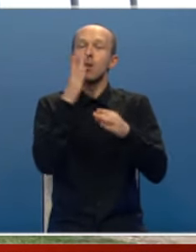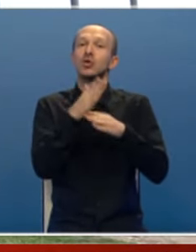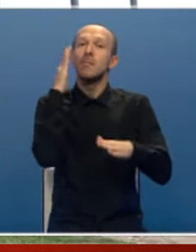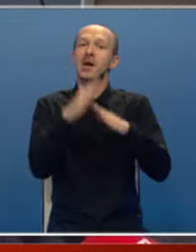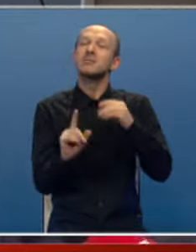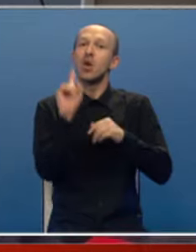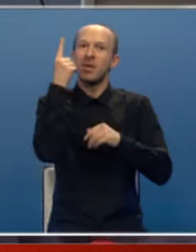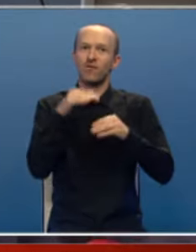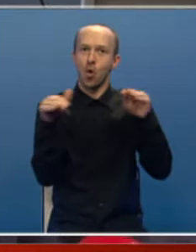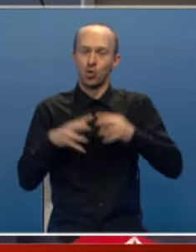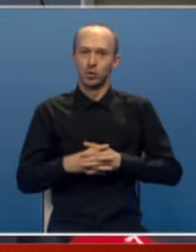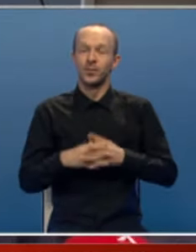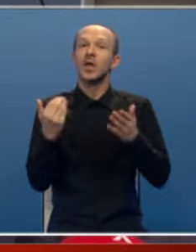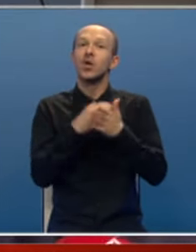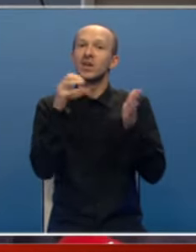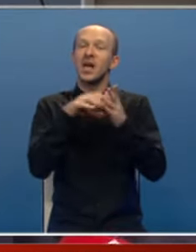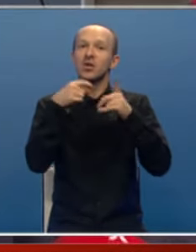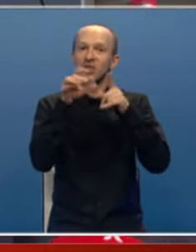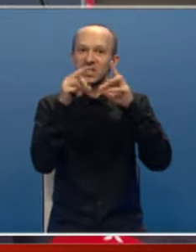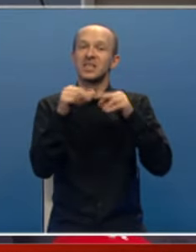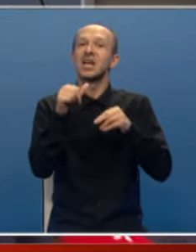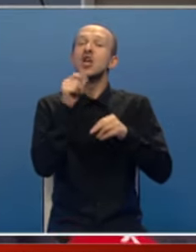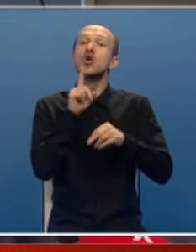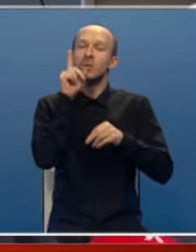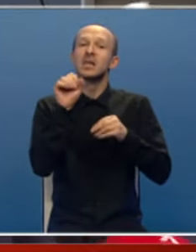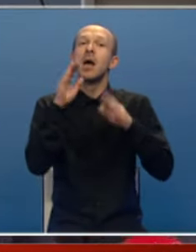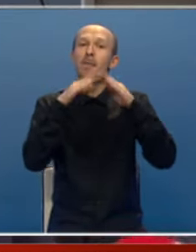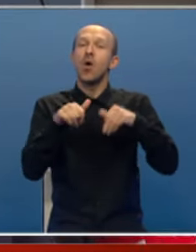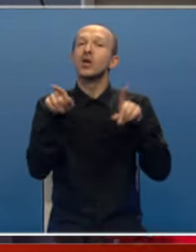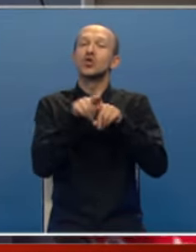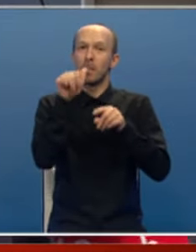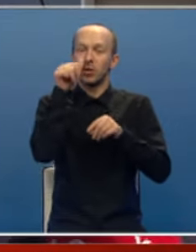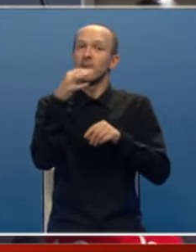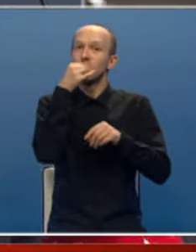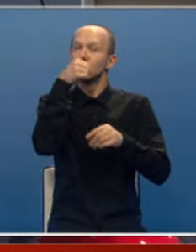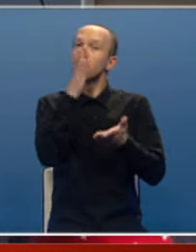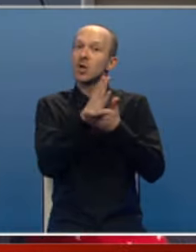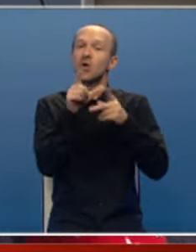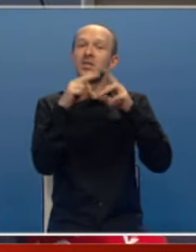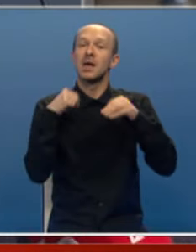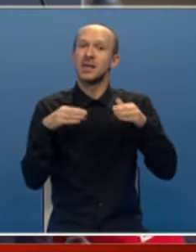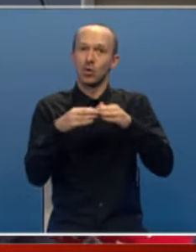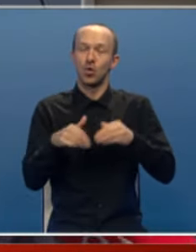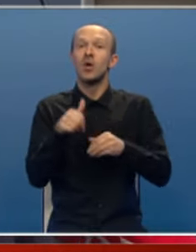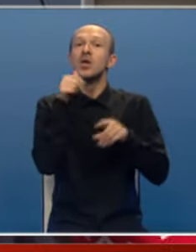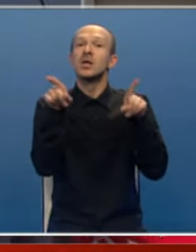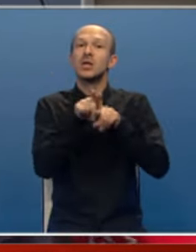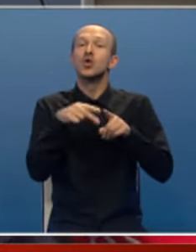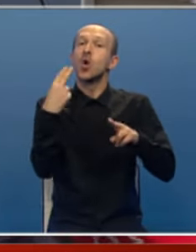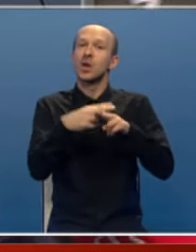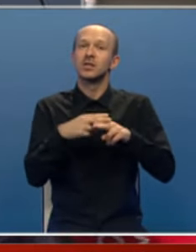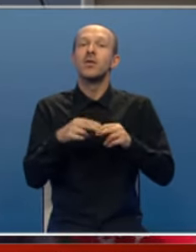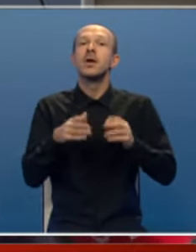maksimalnom nivou. Da je pao Novij grad Kostajce i Dubica, pao Bi Prijedor, pitanje što je bilo sa Banja Lukom, ili se oni kodnim